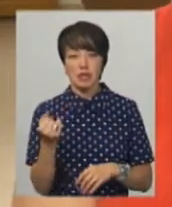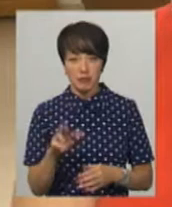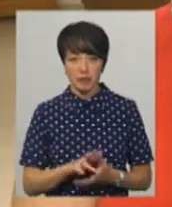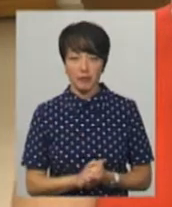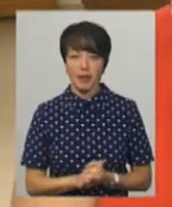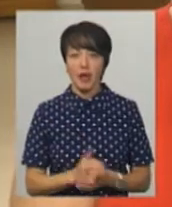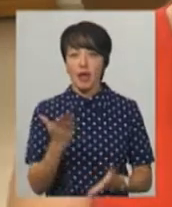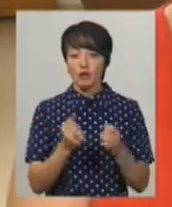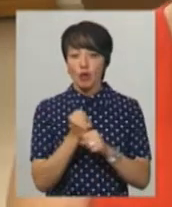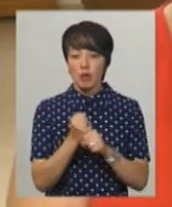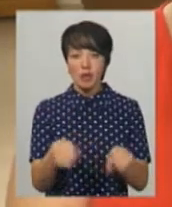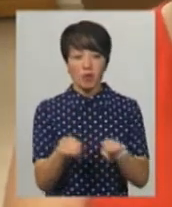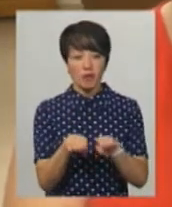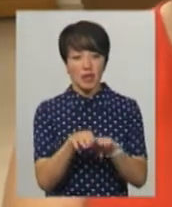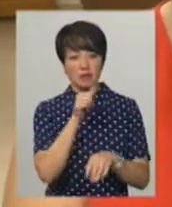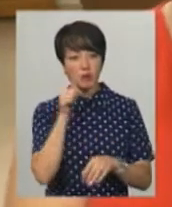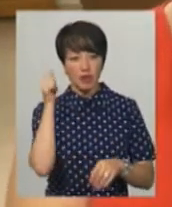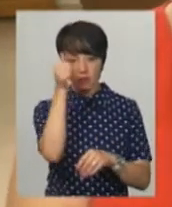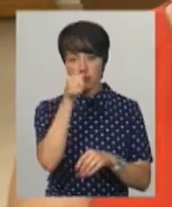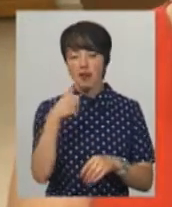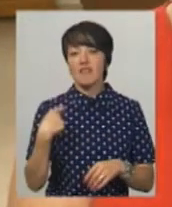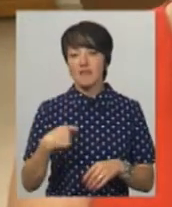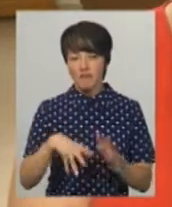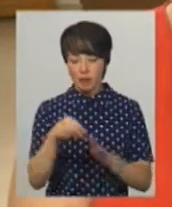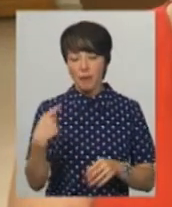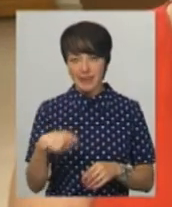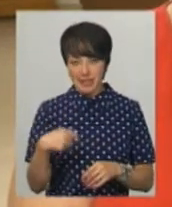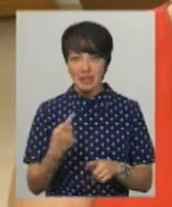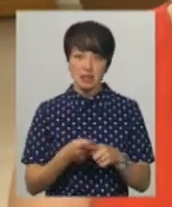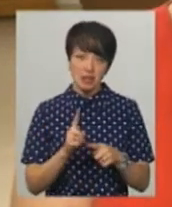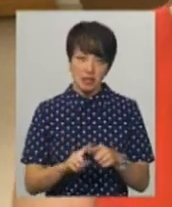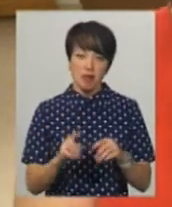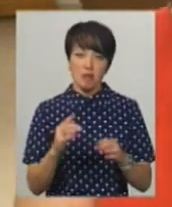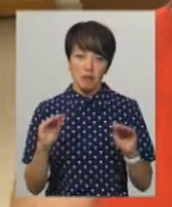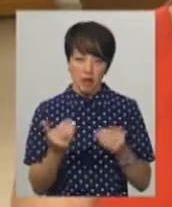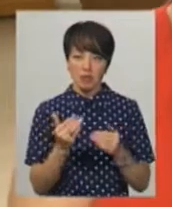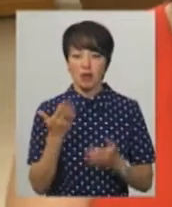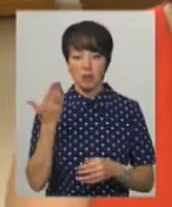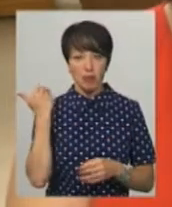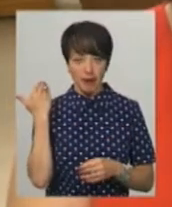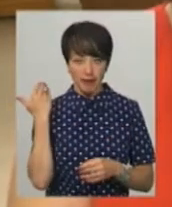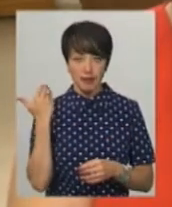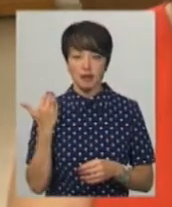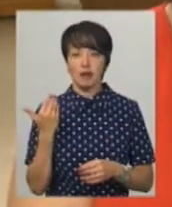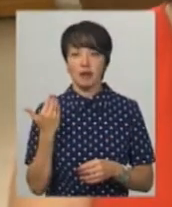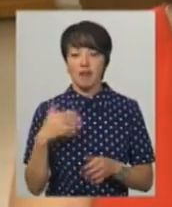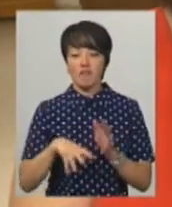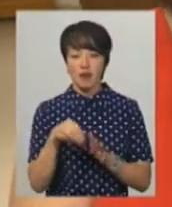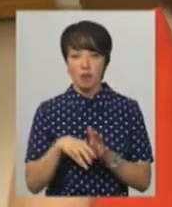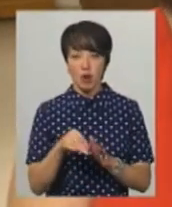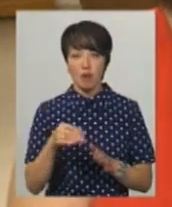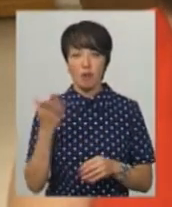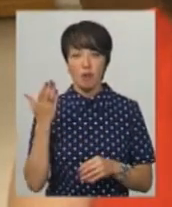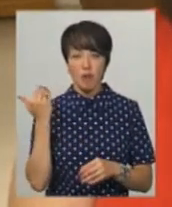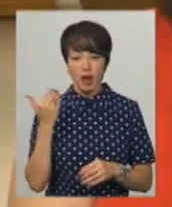робити порівняння з попередніми виборами президента України, то це в рази менше. Якщо на попередніх виборах і